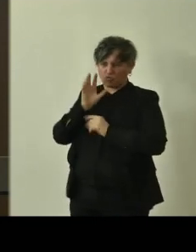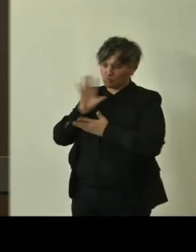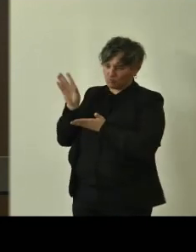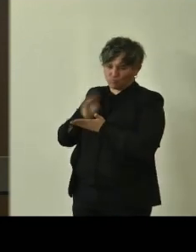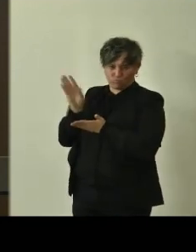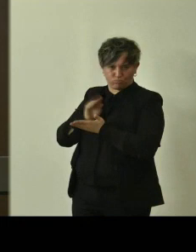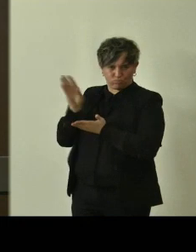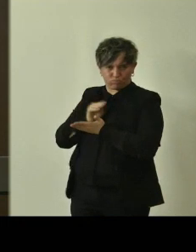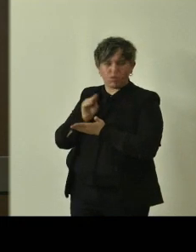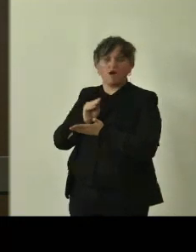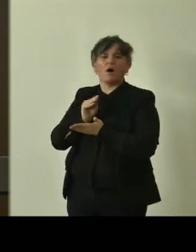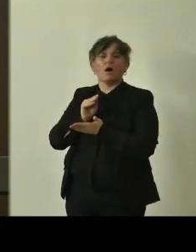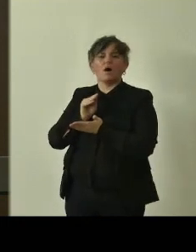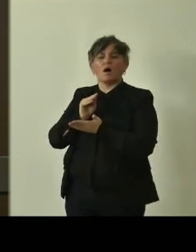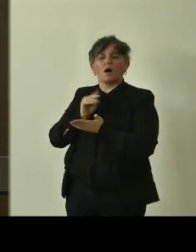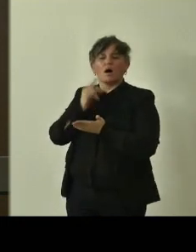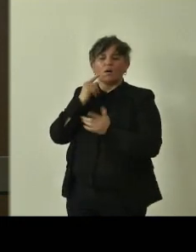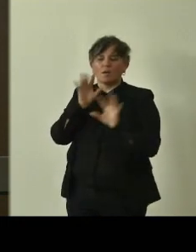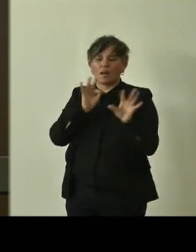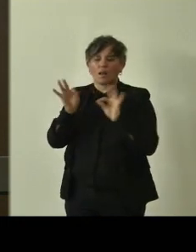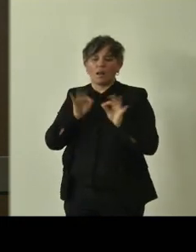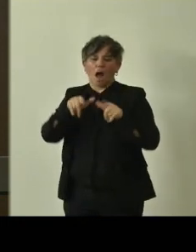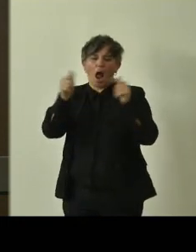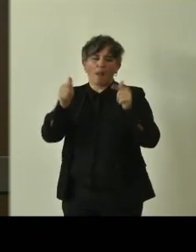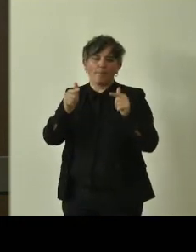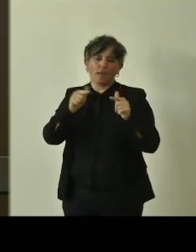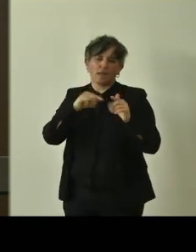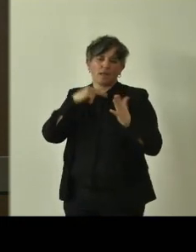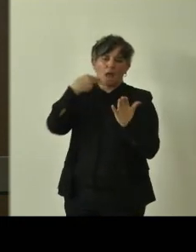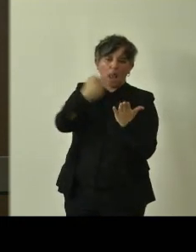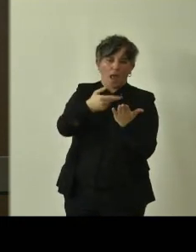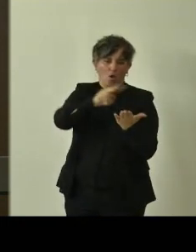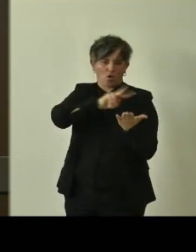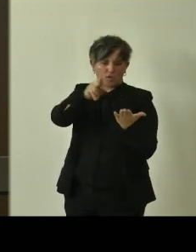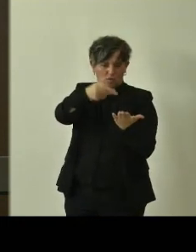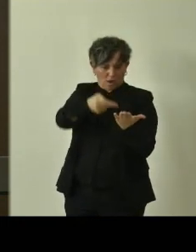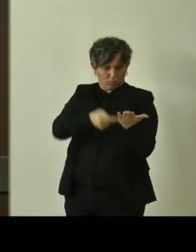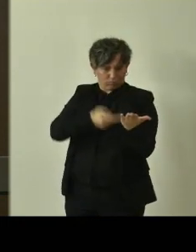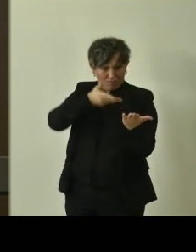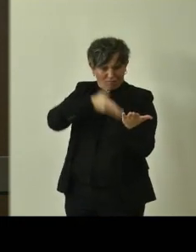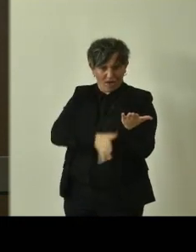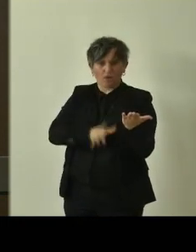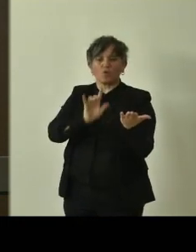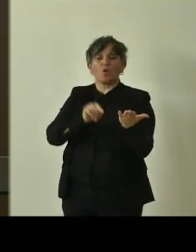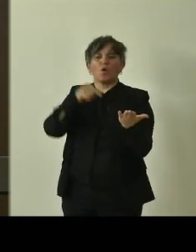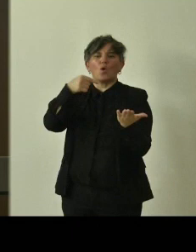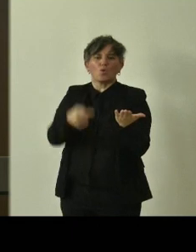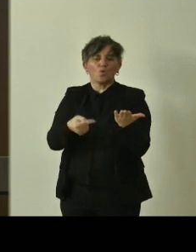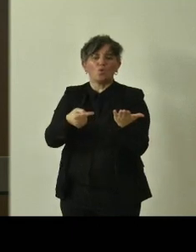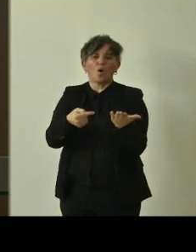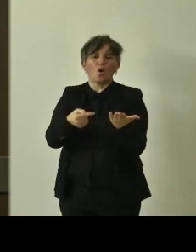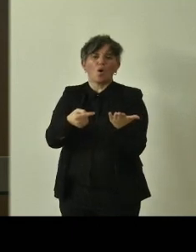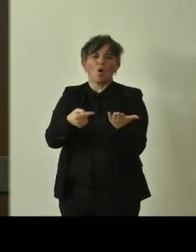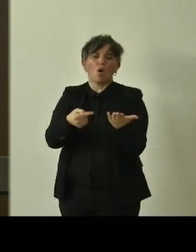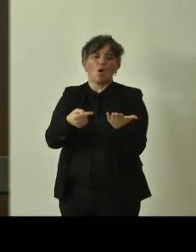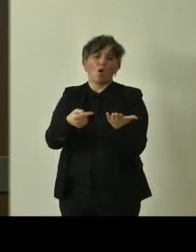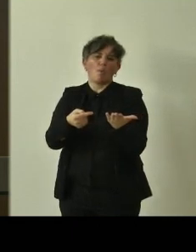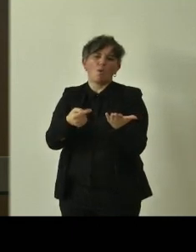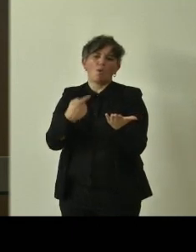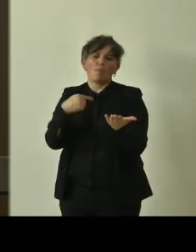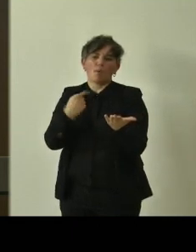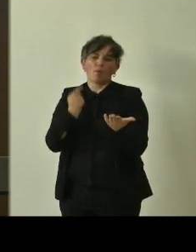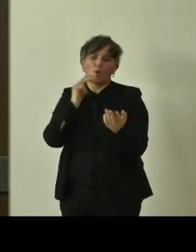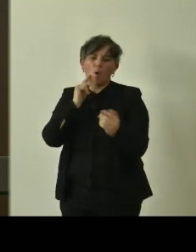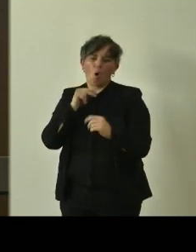inseriti nell'elenco nazionale e da lì insomma c'è solo un monitoraggio